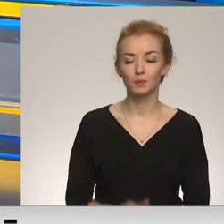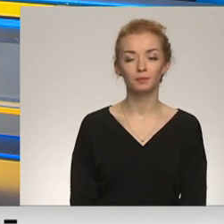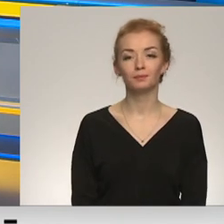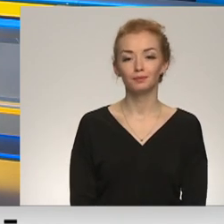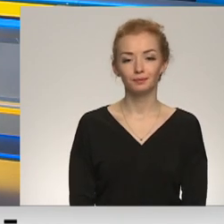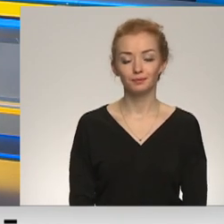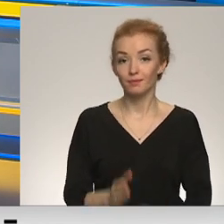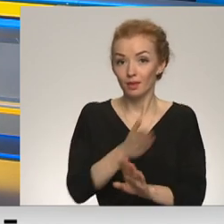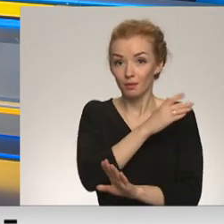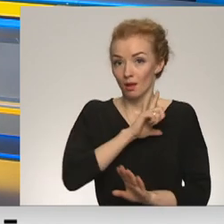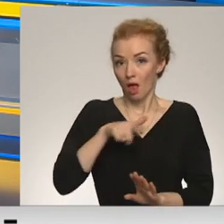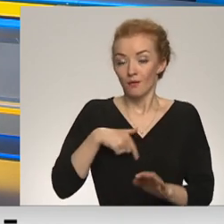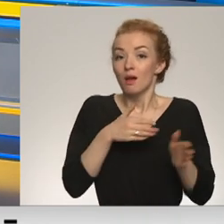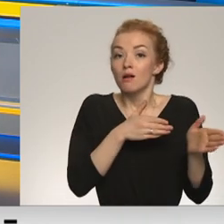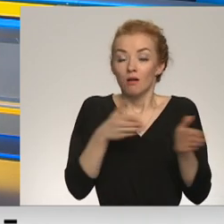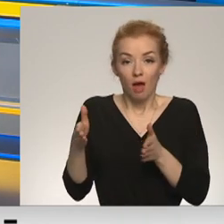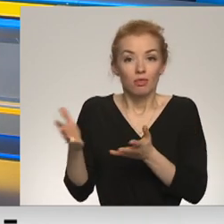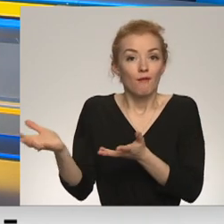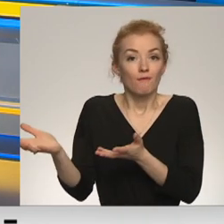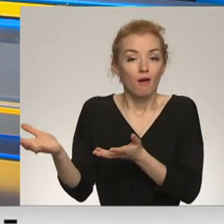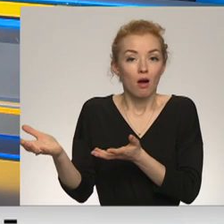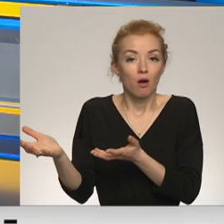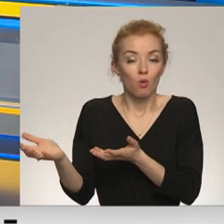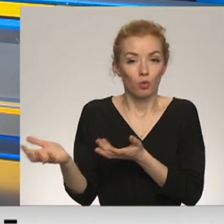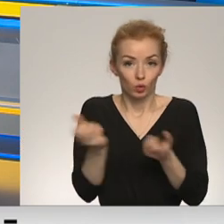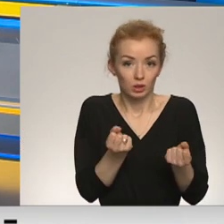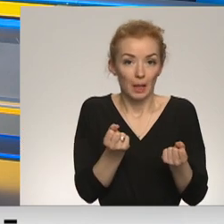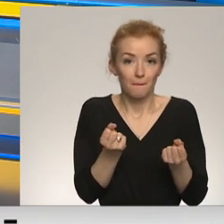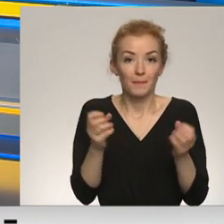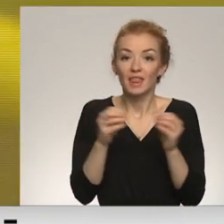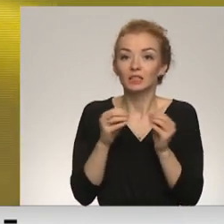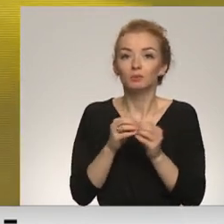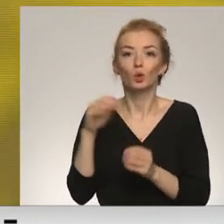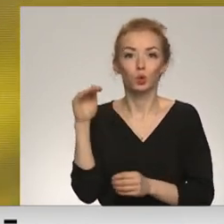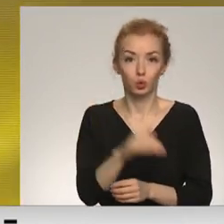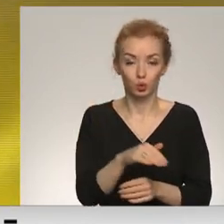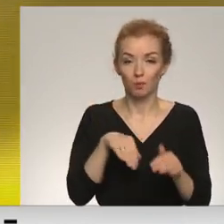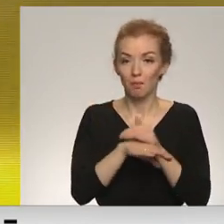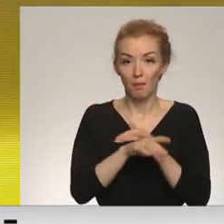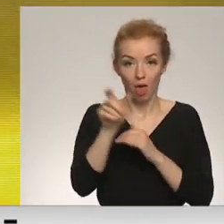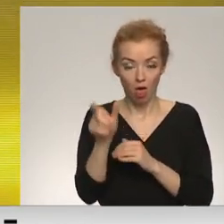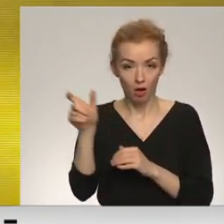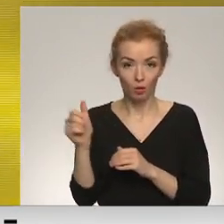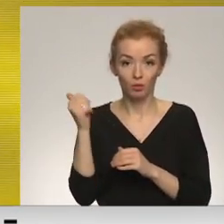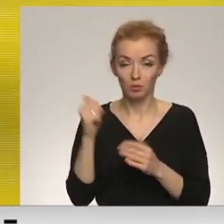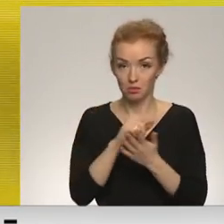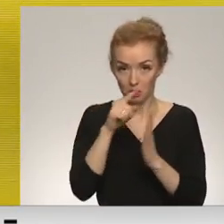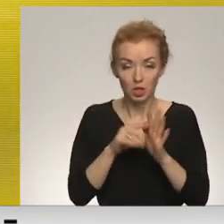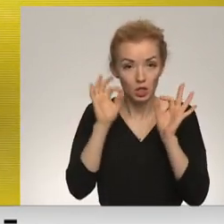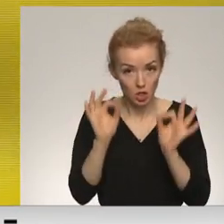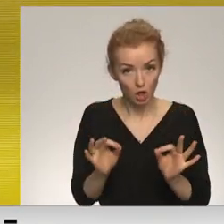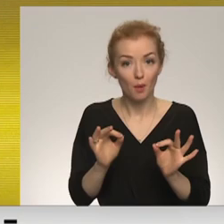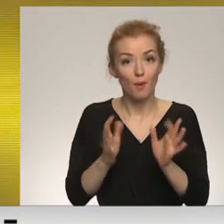pašlaik. Iepriekš Latvija bija gatava uzņemt, ziņoja, varētu iepriekš uzņemt desmit tūkstošu bēgļu. Vai šis skaitlis varētu būt